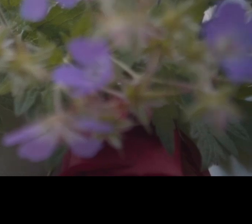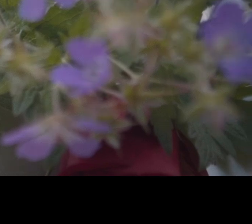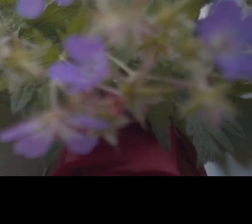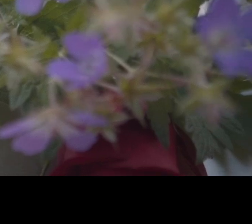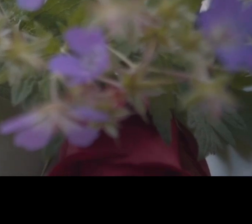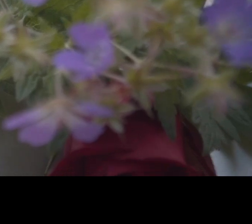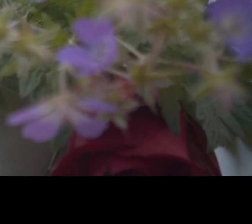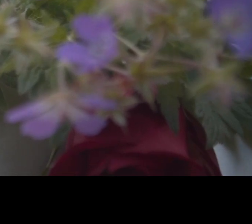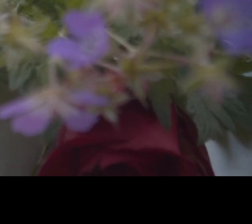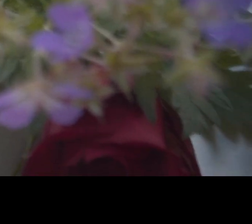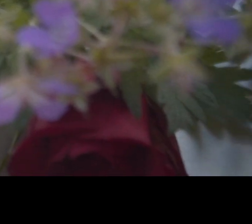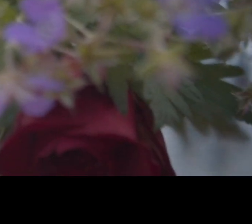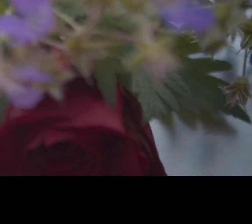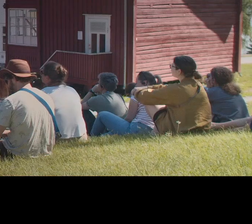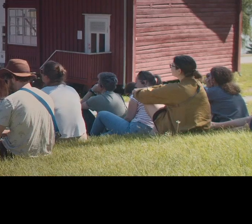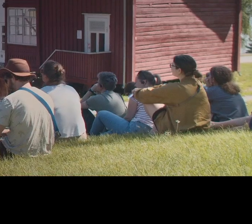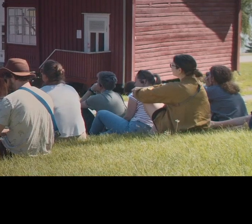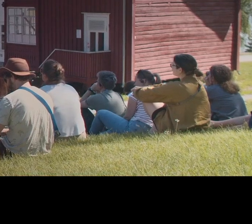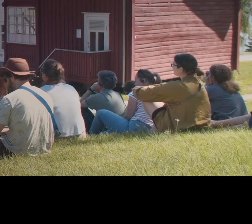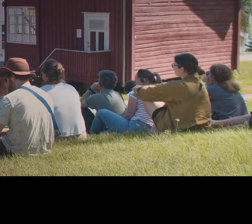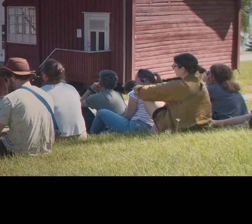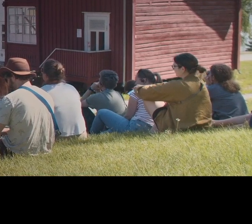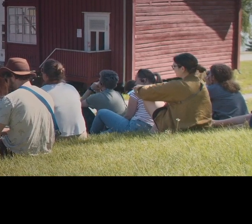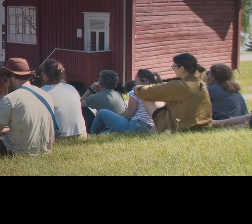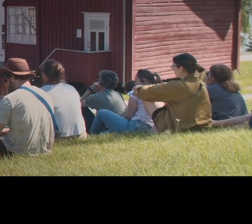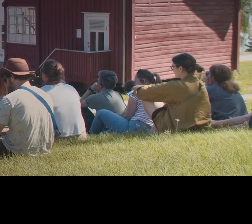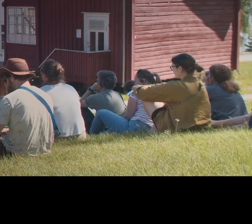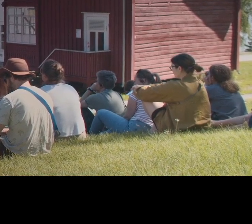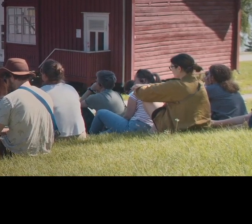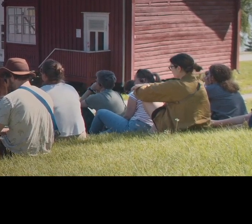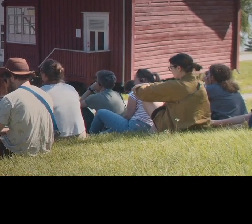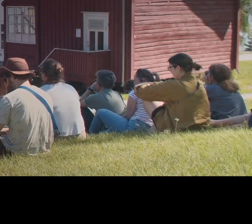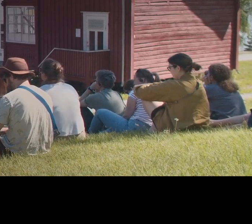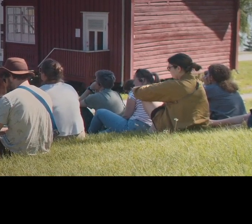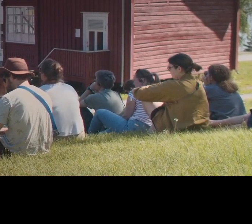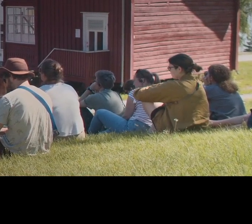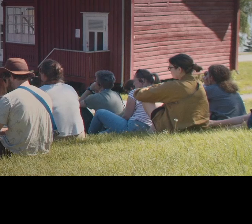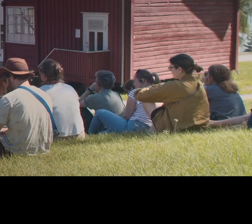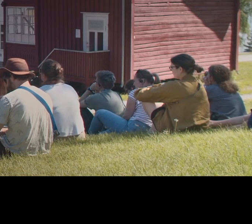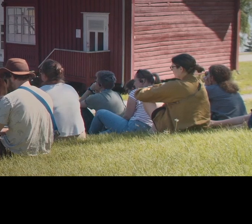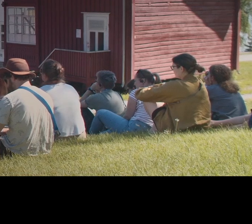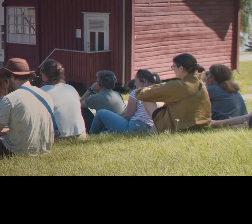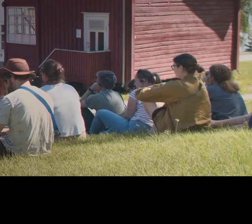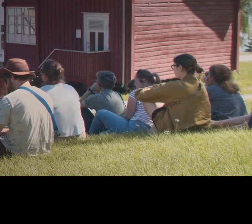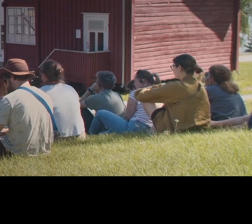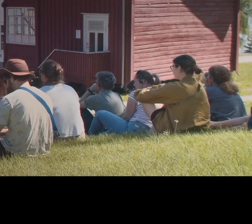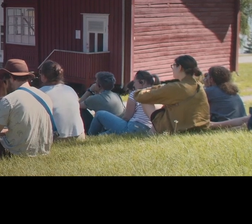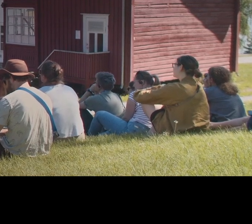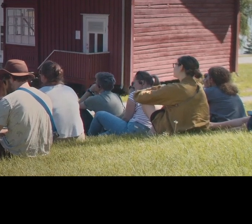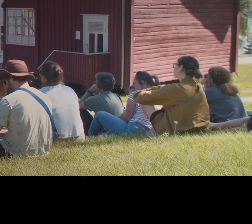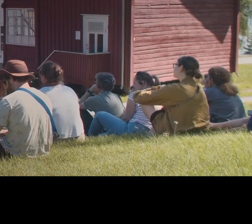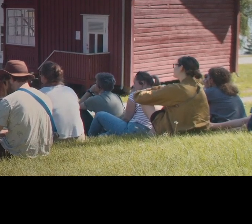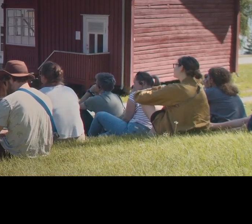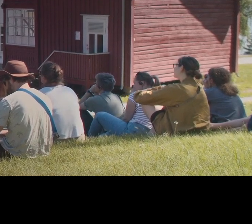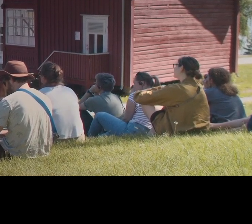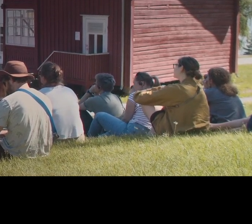killing of children on purpose, with a specific purpose. It wasn't just an